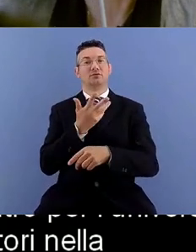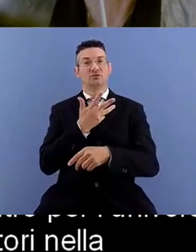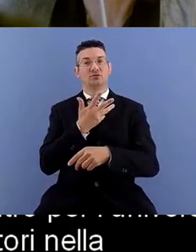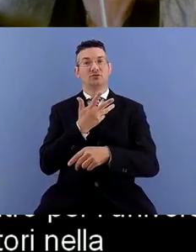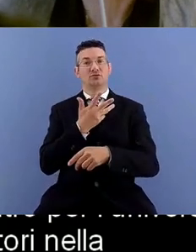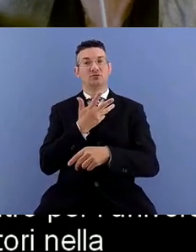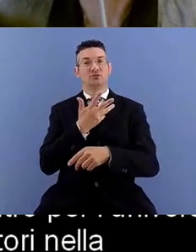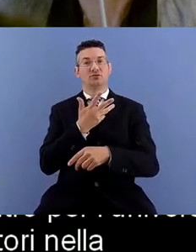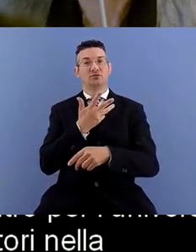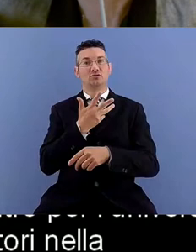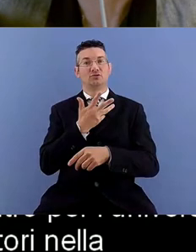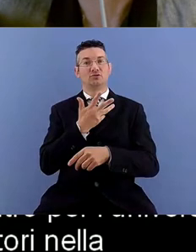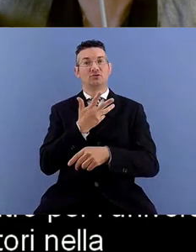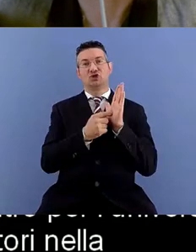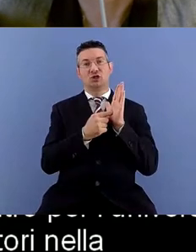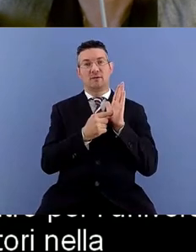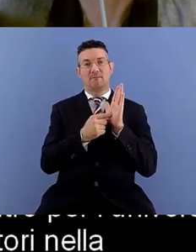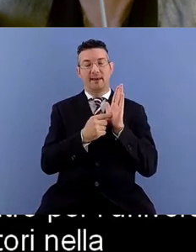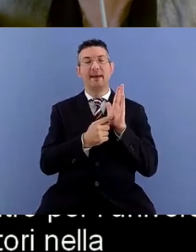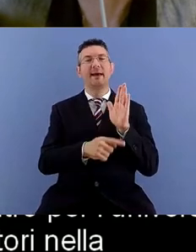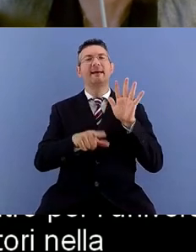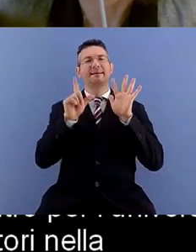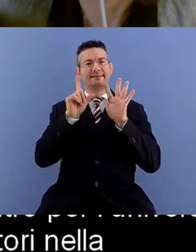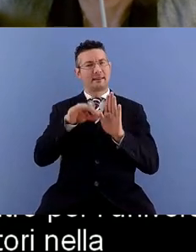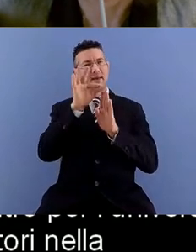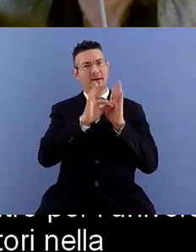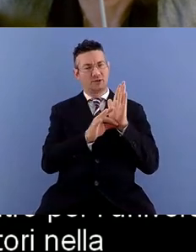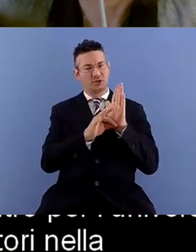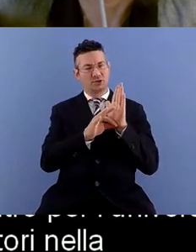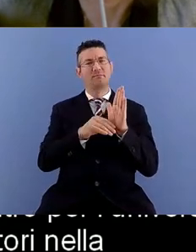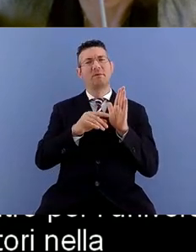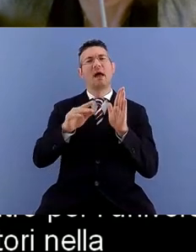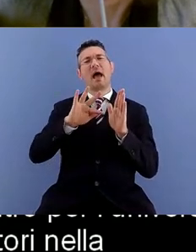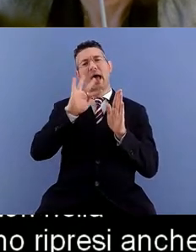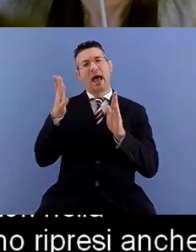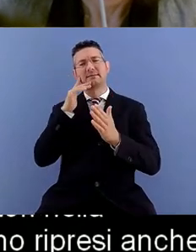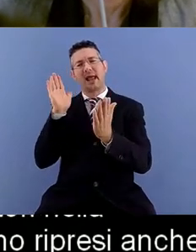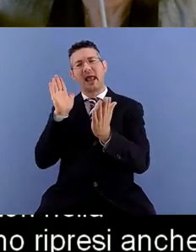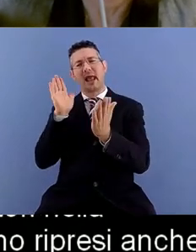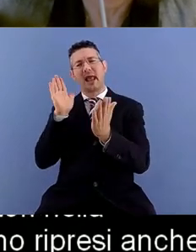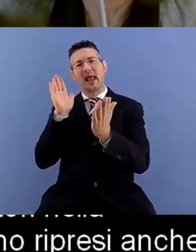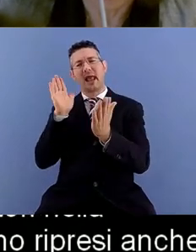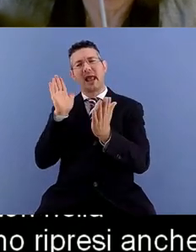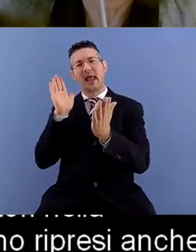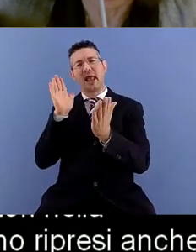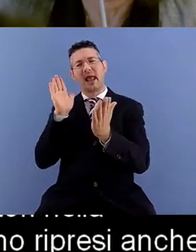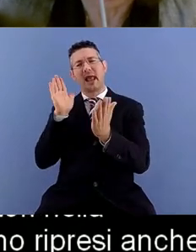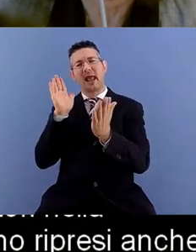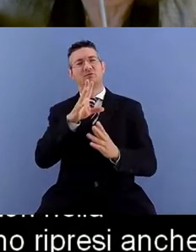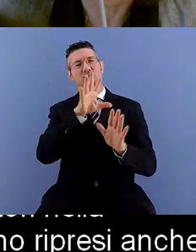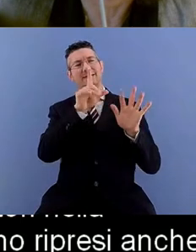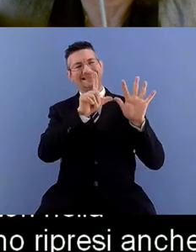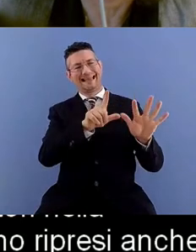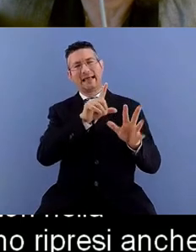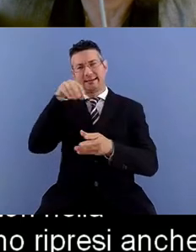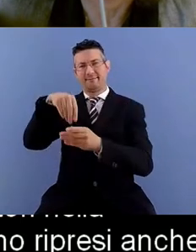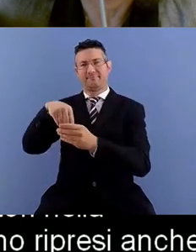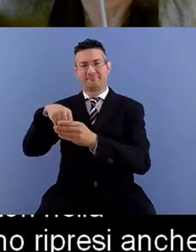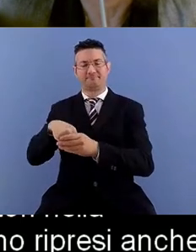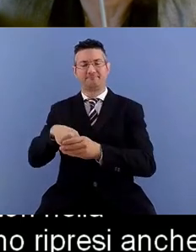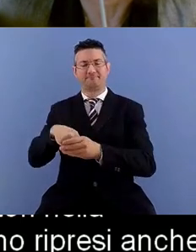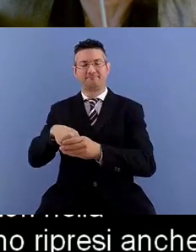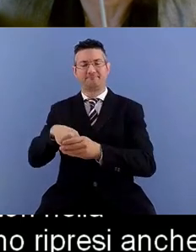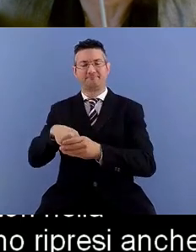vari modi ripresi anche negli altri approcci al progetto sinteticamente sono utilizzo